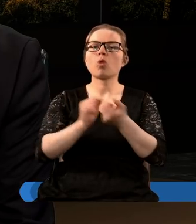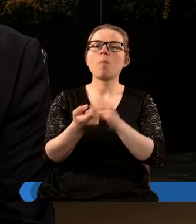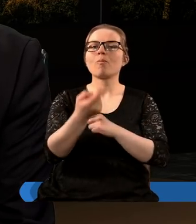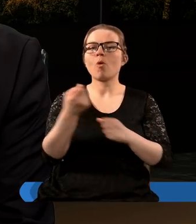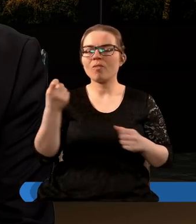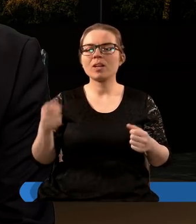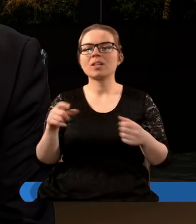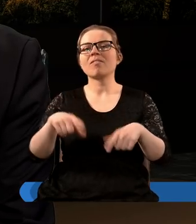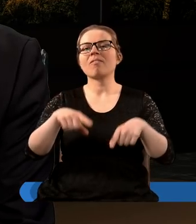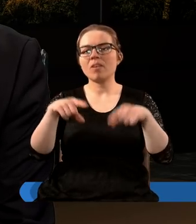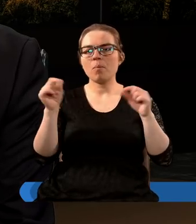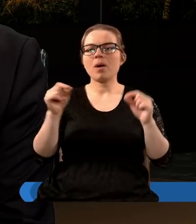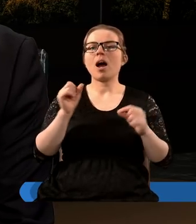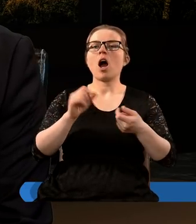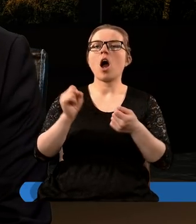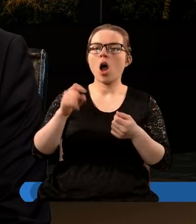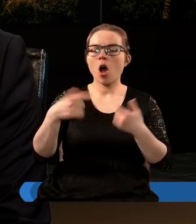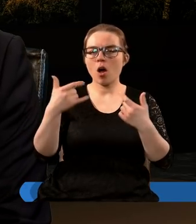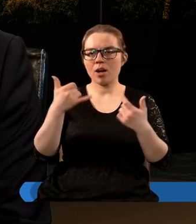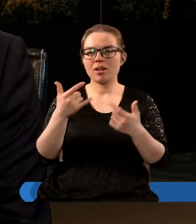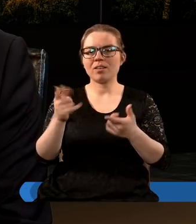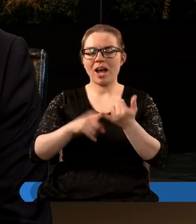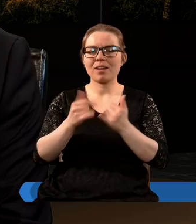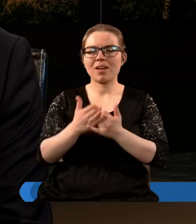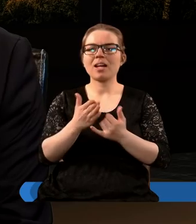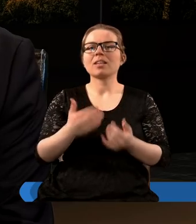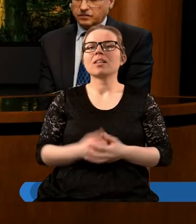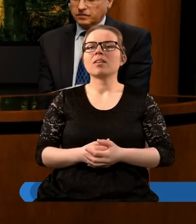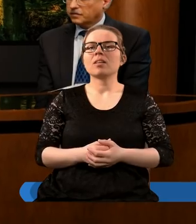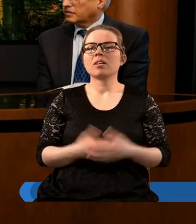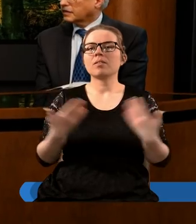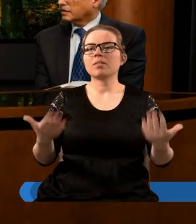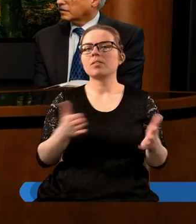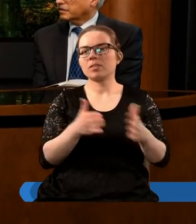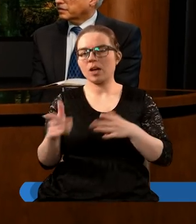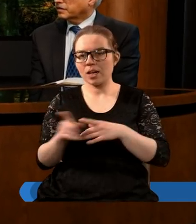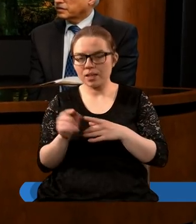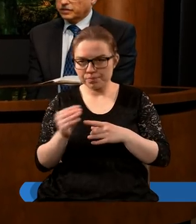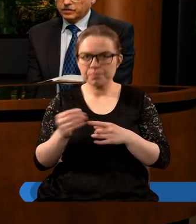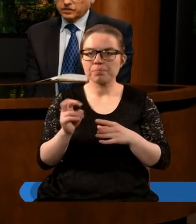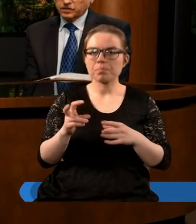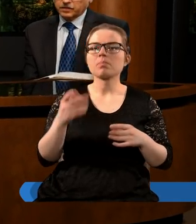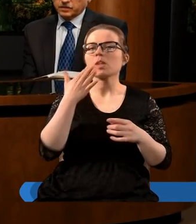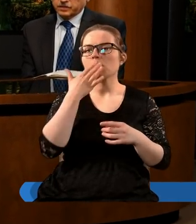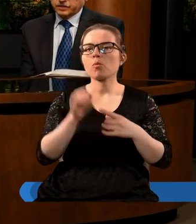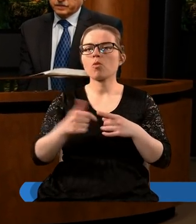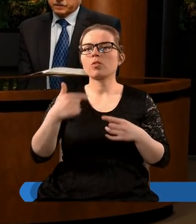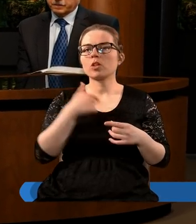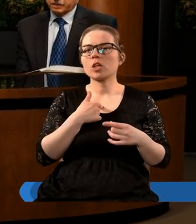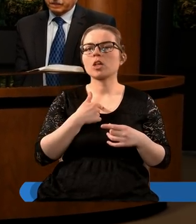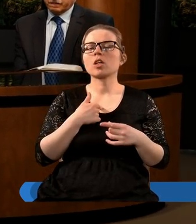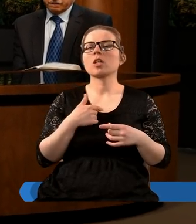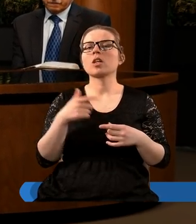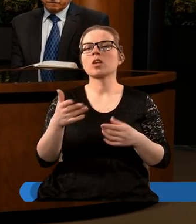powołani i wybrani oraz wierni. Kolejne też jeszcze tak? I mówi do mnie